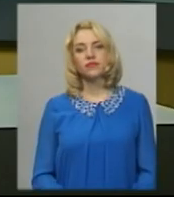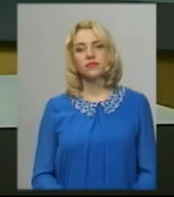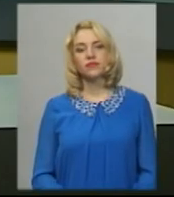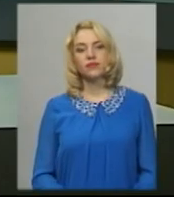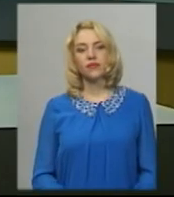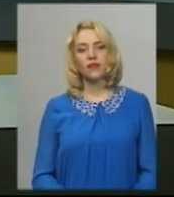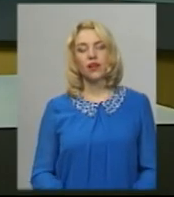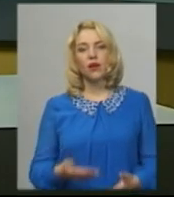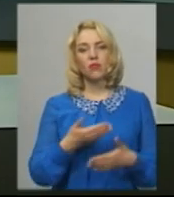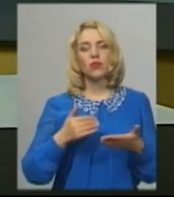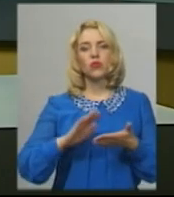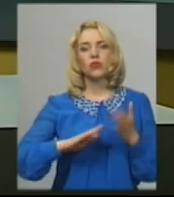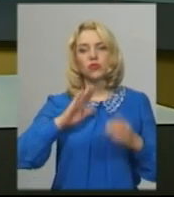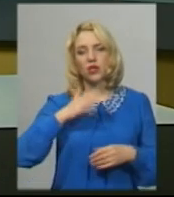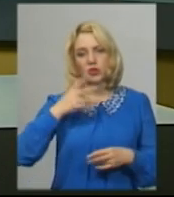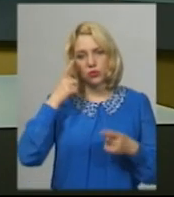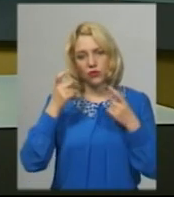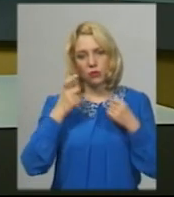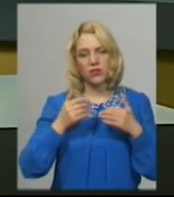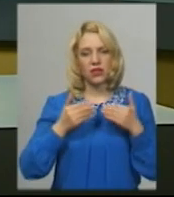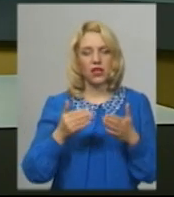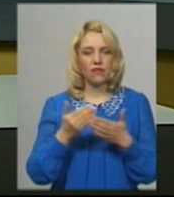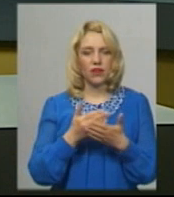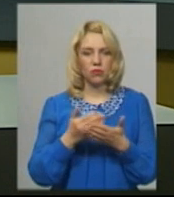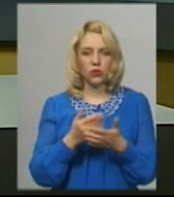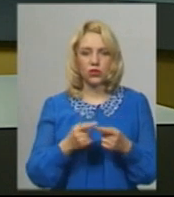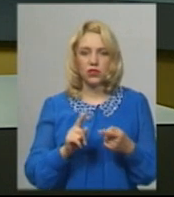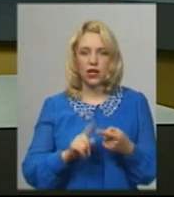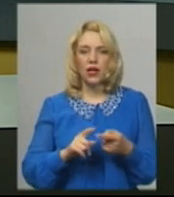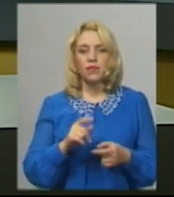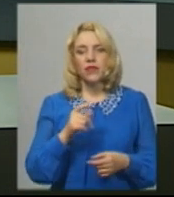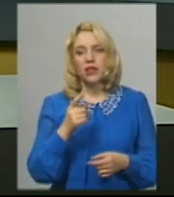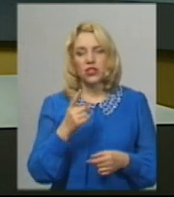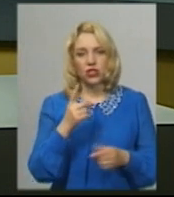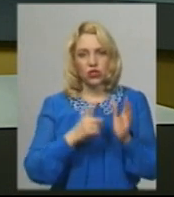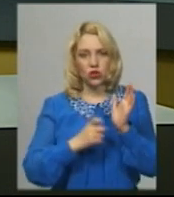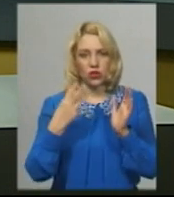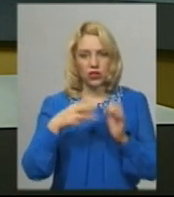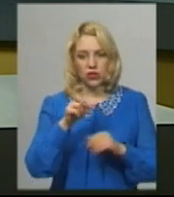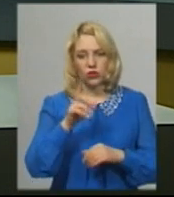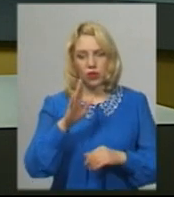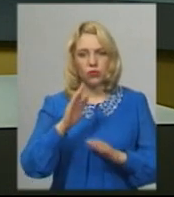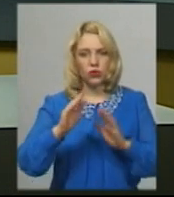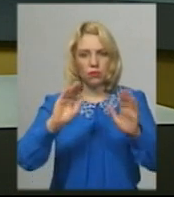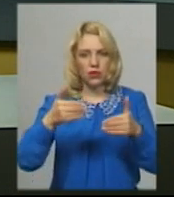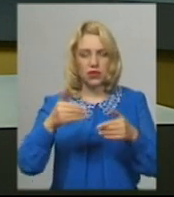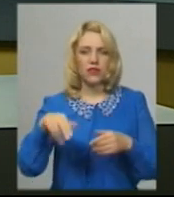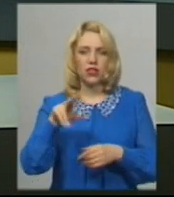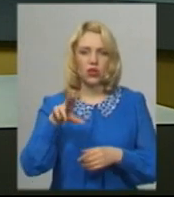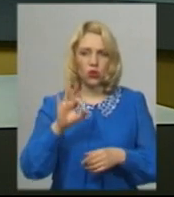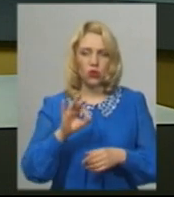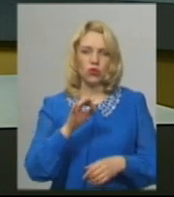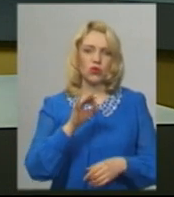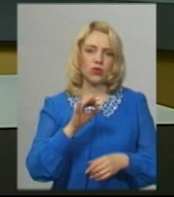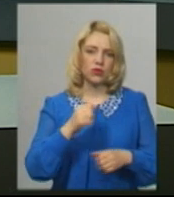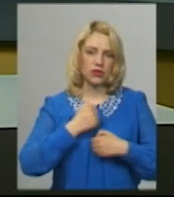Ми продовжуємо наш інформаційний випуск. 630 чоловіків Хмельниччини призвуть до ЛАВ Збройних сил України у червні-липні